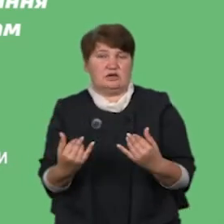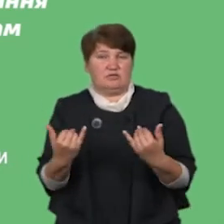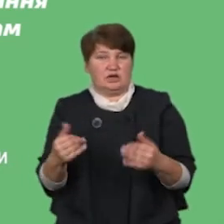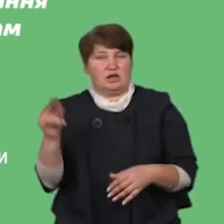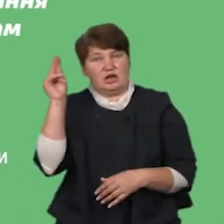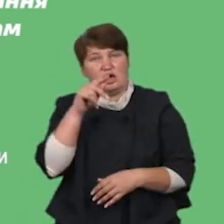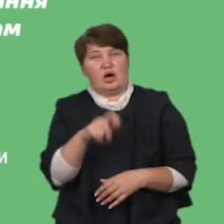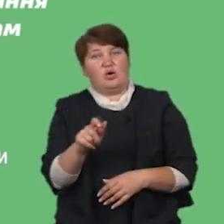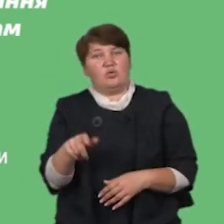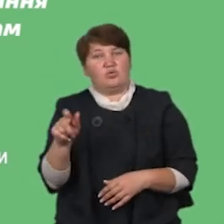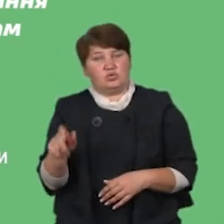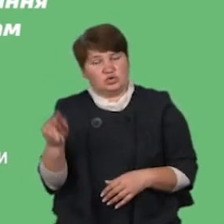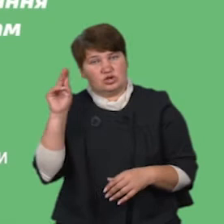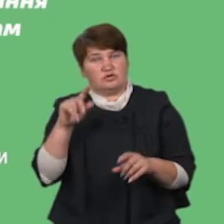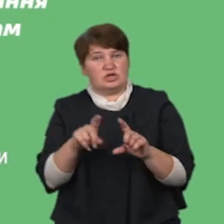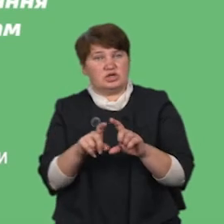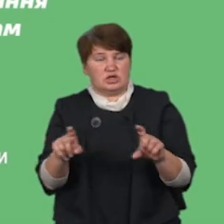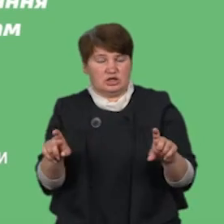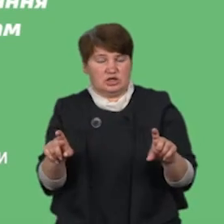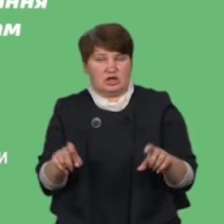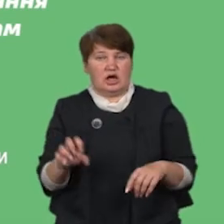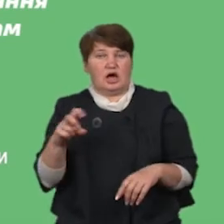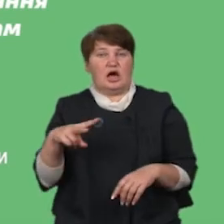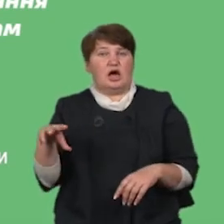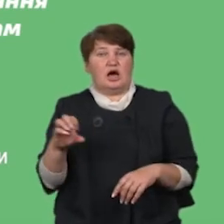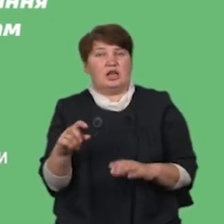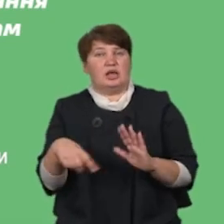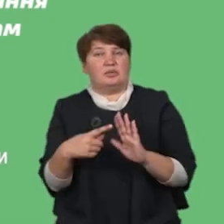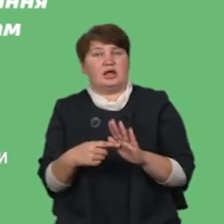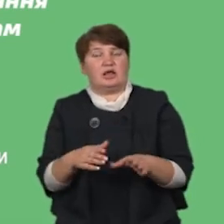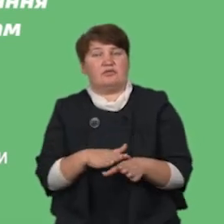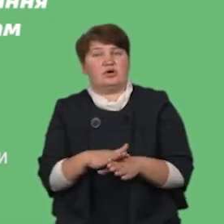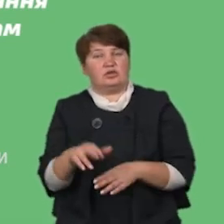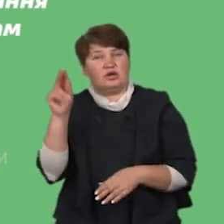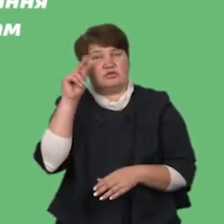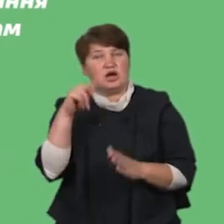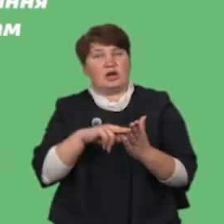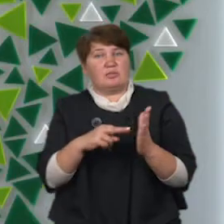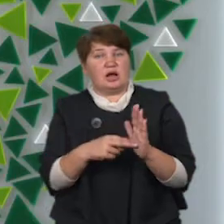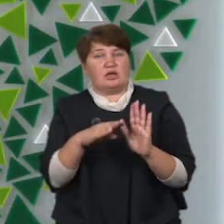організації. Більше може бути, але тут стане виконання навчальних планів, програм.